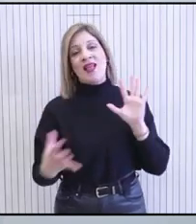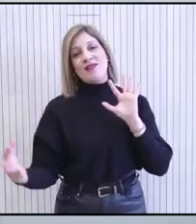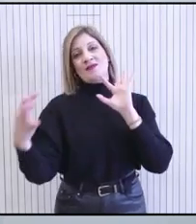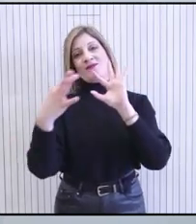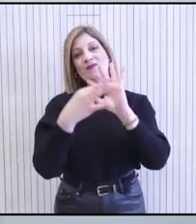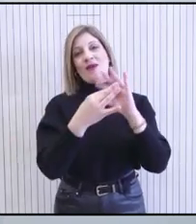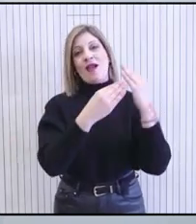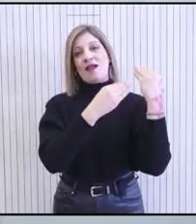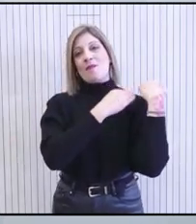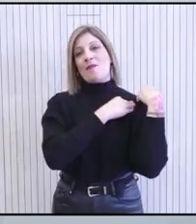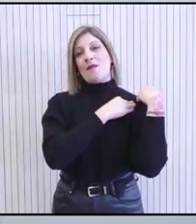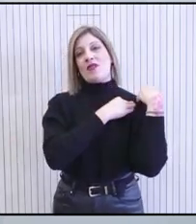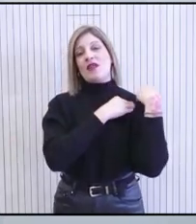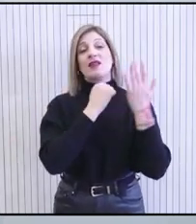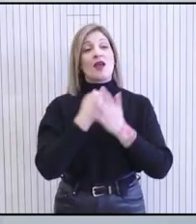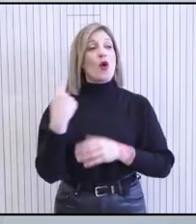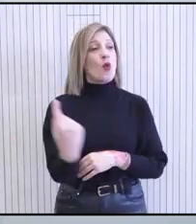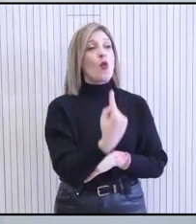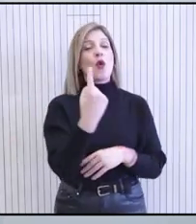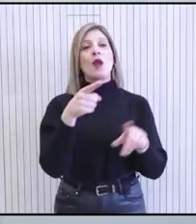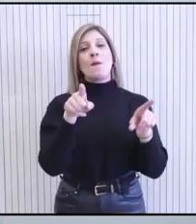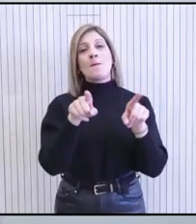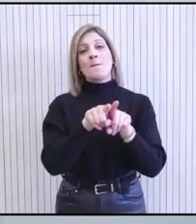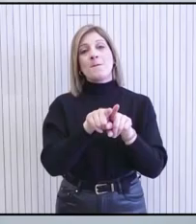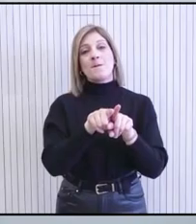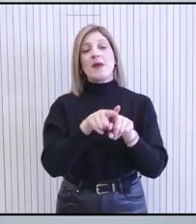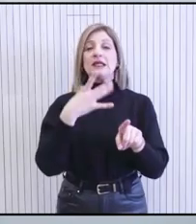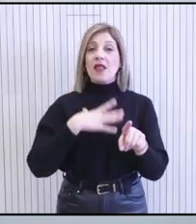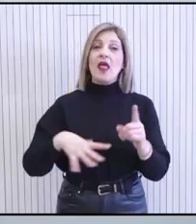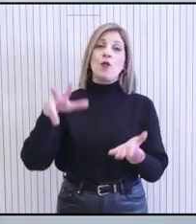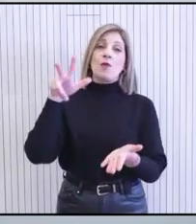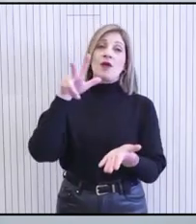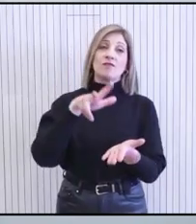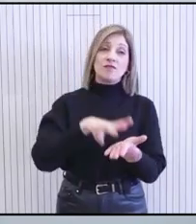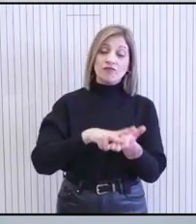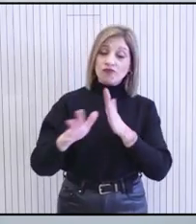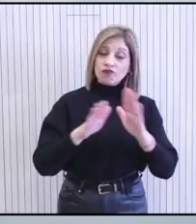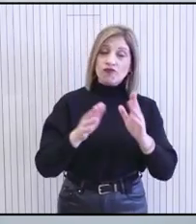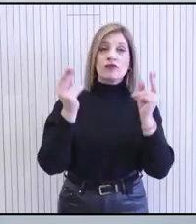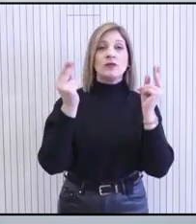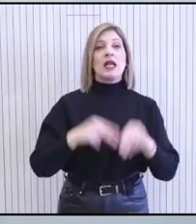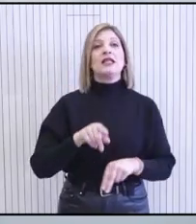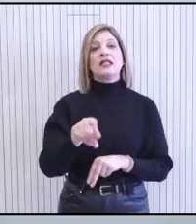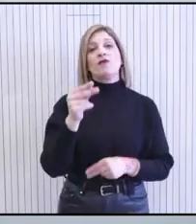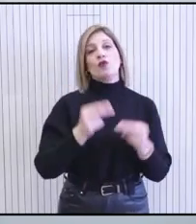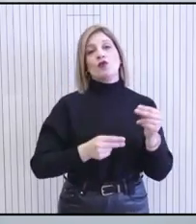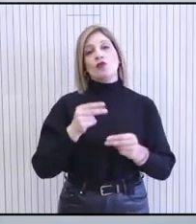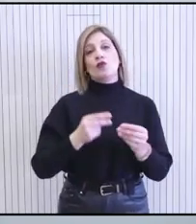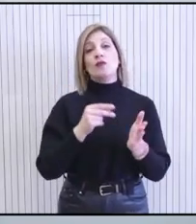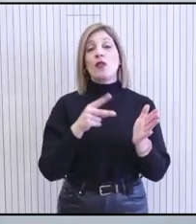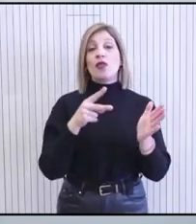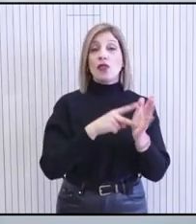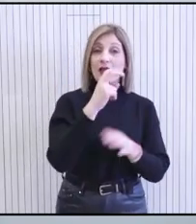υπευθυνή στάση και όλοι μαζί να καταλήξουν σε μια ολιστική πλέον διευθέτηση που θα συμπεριλαμβάνει ασφαλώς και το